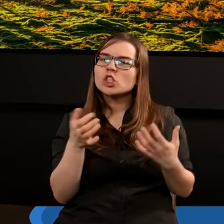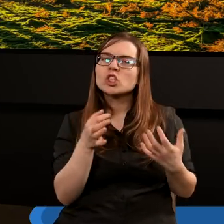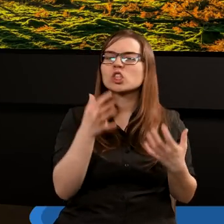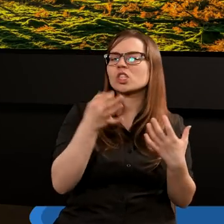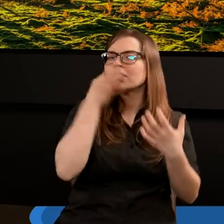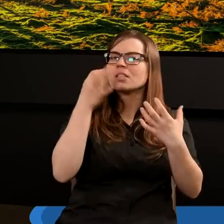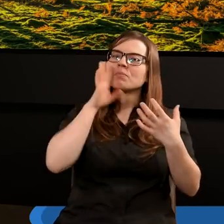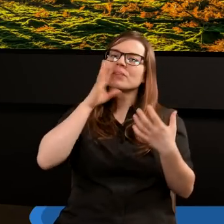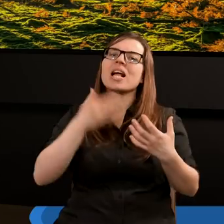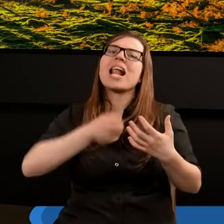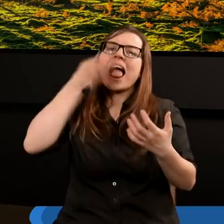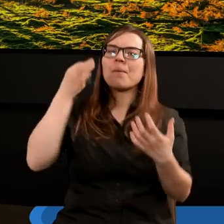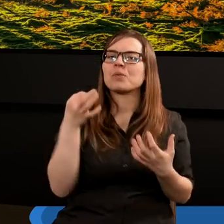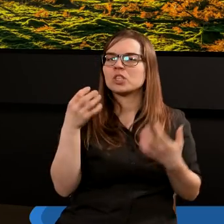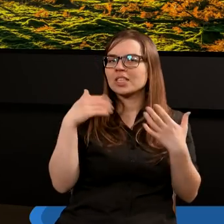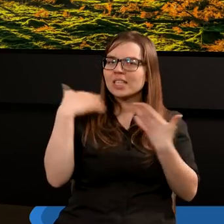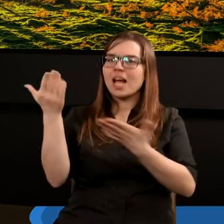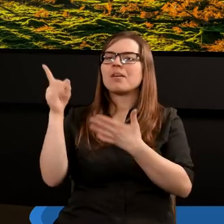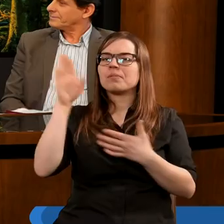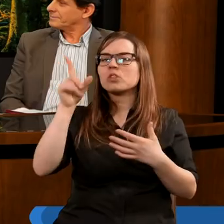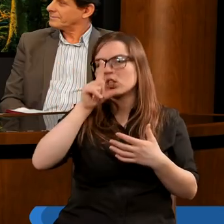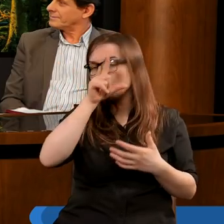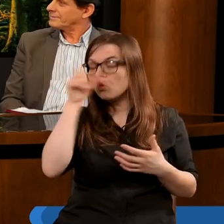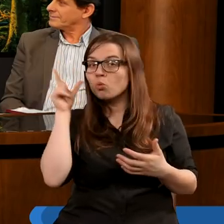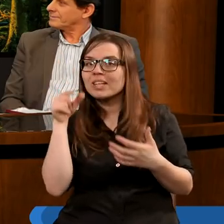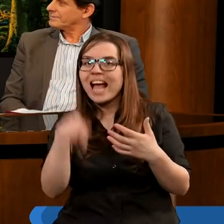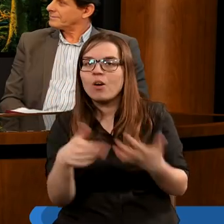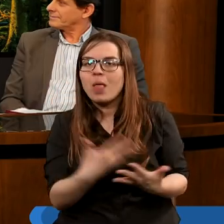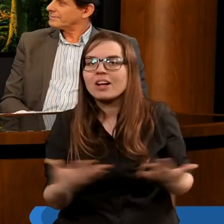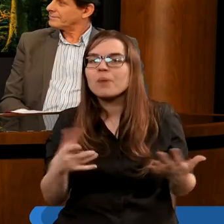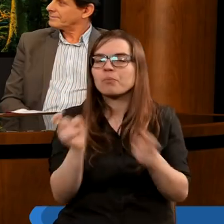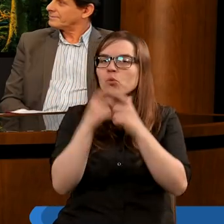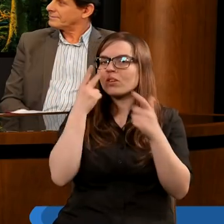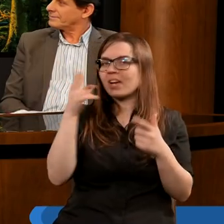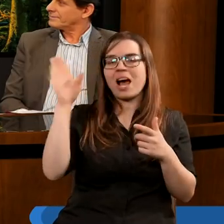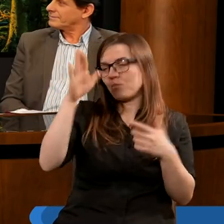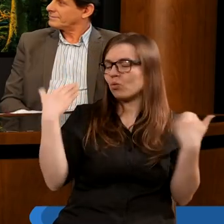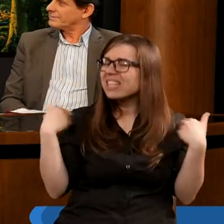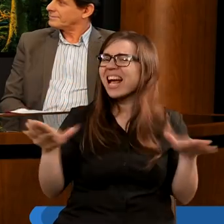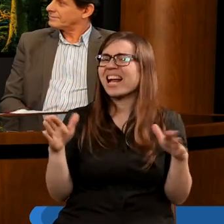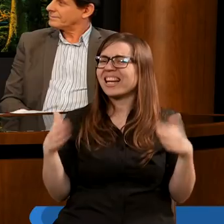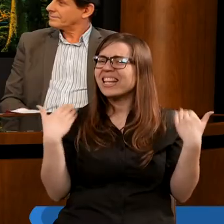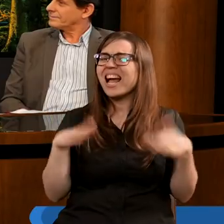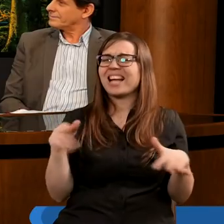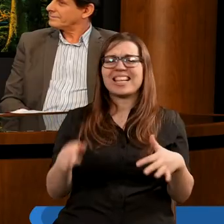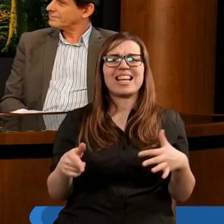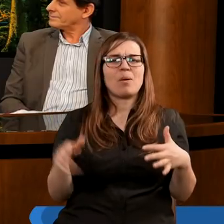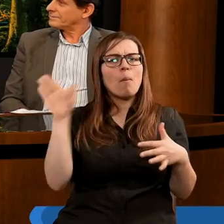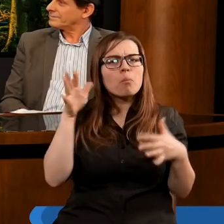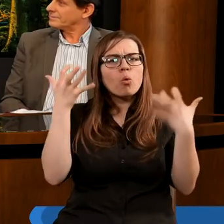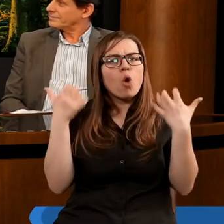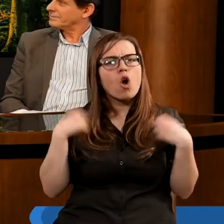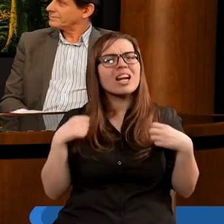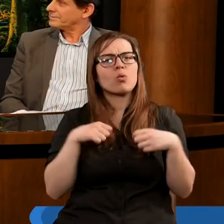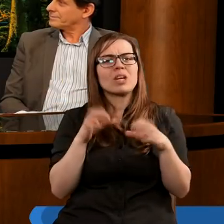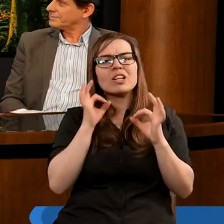ofiara była lepsza nawet, tak patrząc z ludzkiego punktu widzenia na to, ale Pan Bóg tego nie chciał. Pan Bóg zupełnie czego